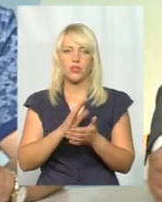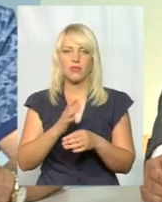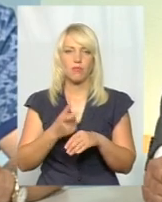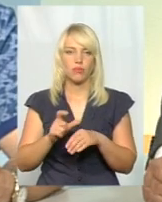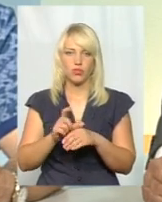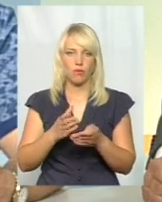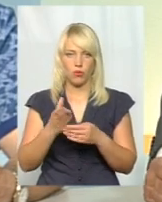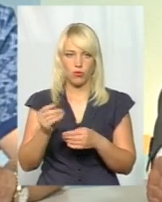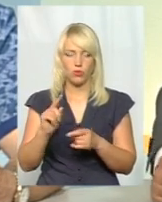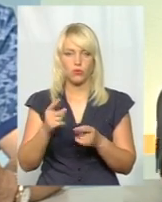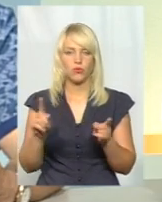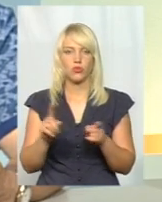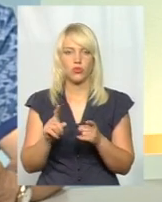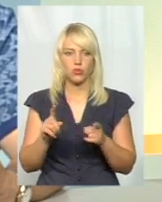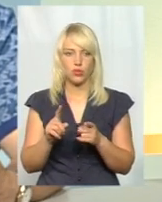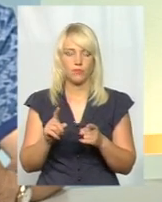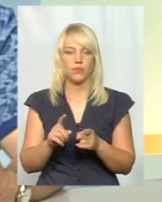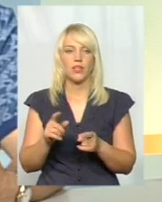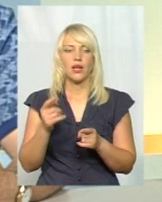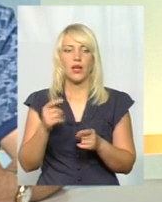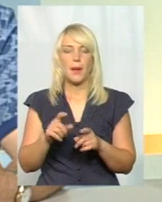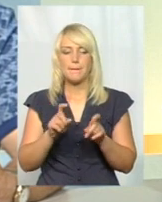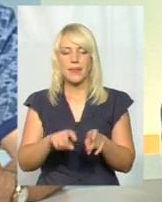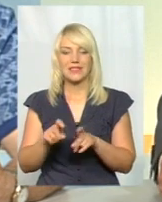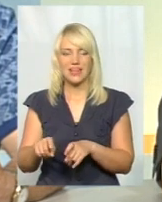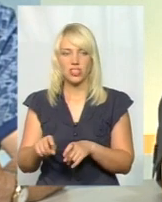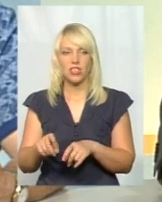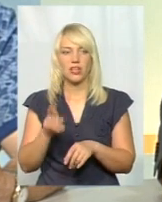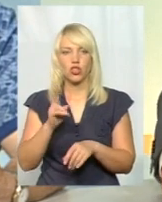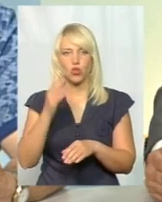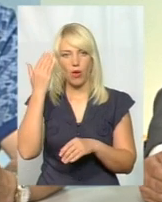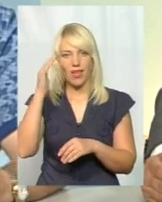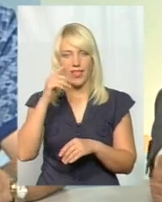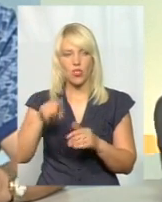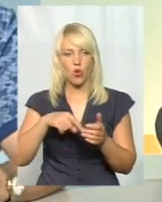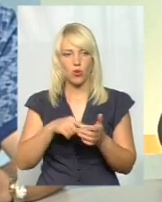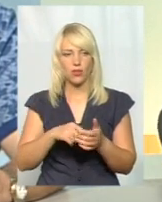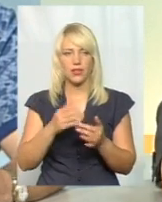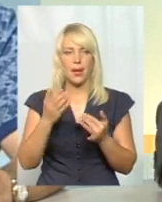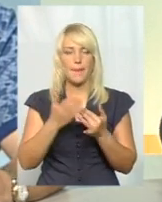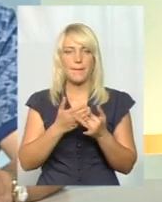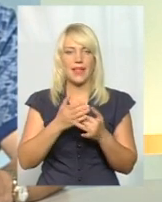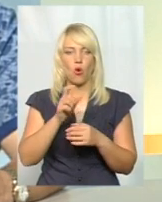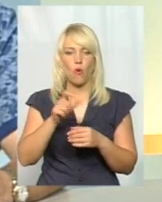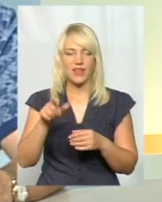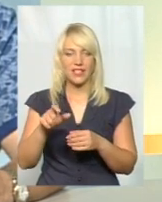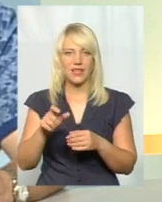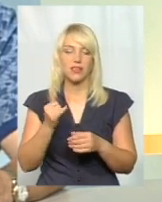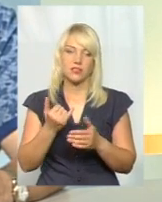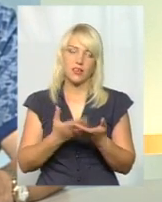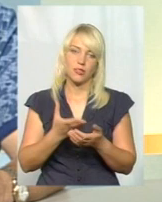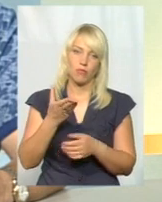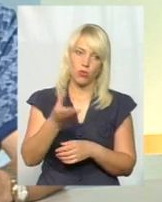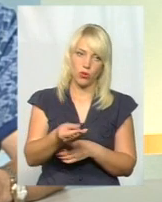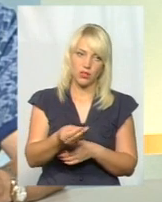що пішов пасажир, який і нагородній, пільговик, він зараз платить.